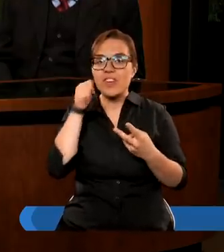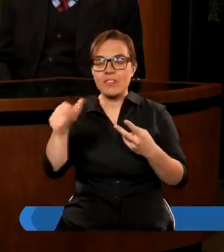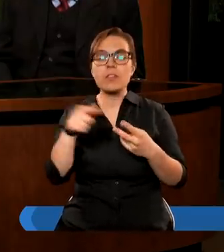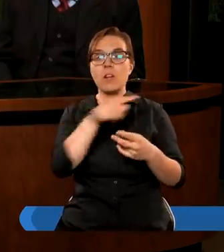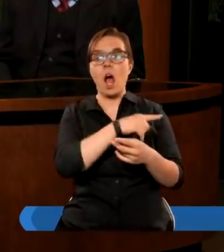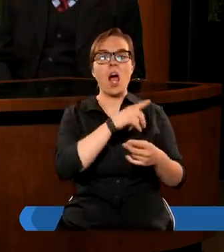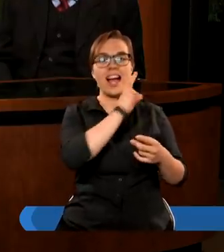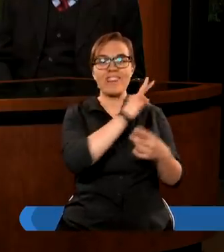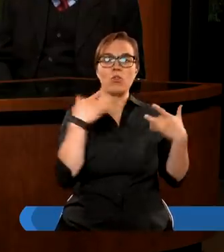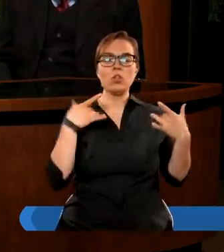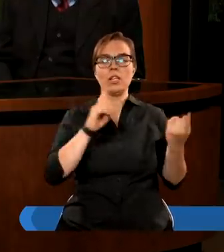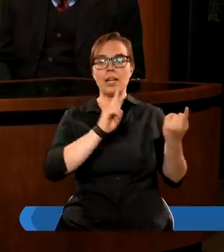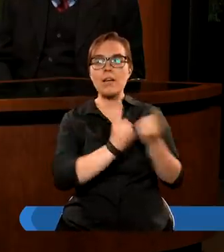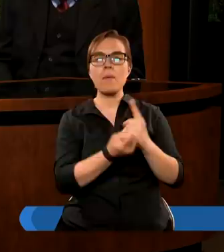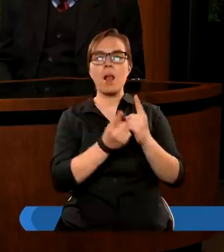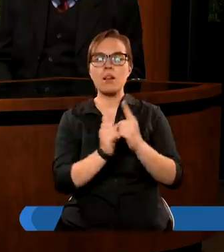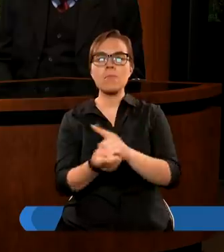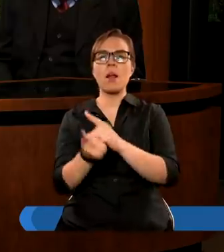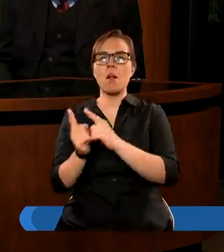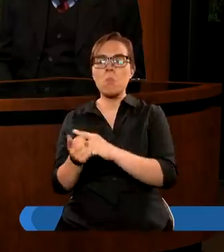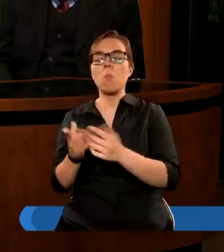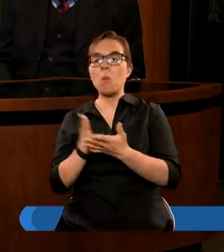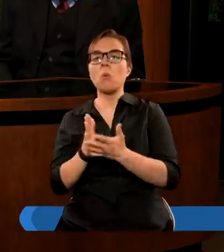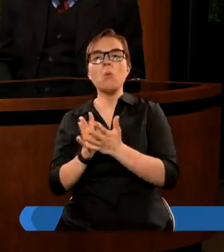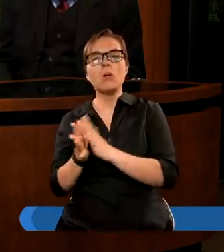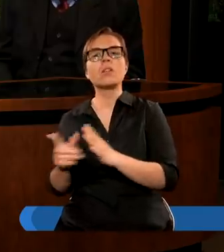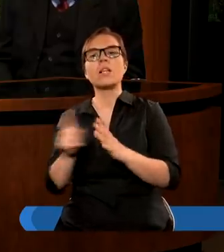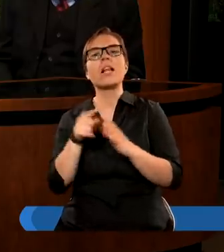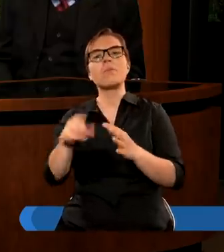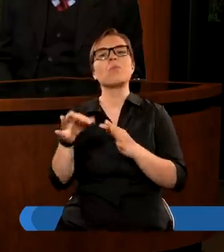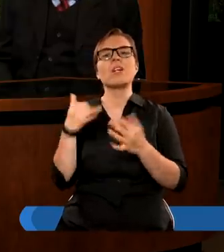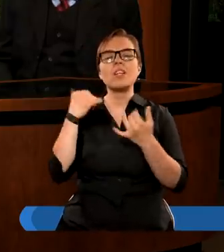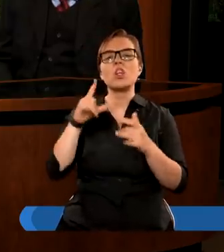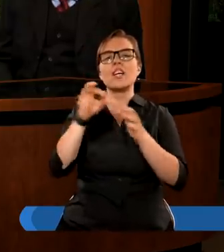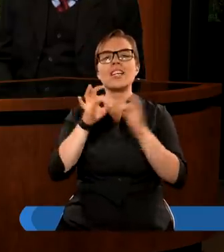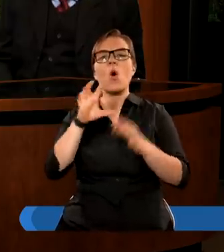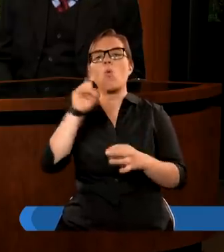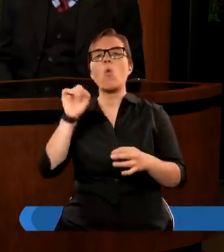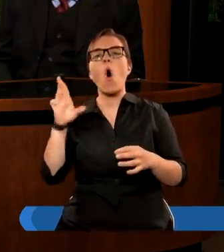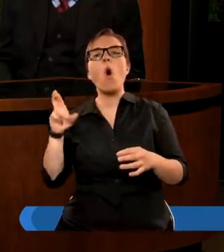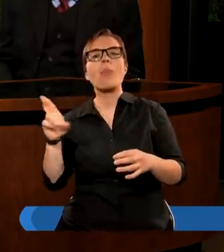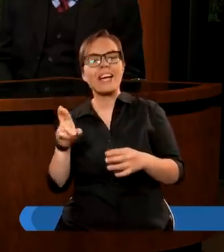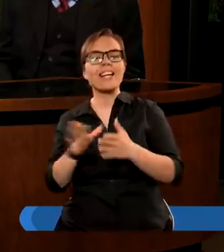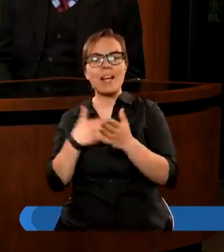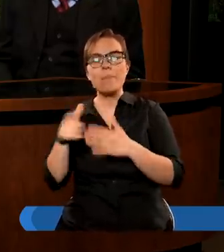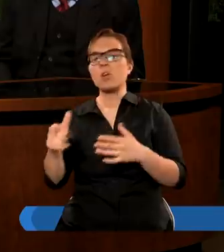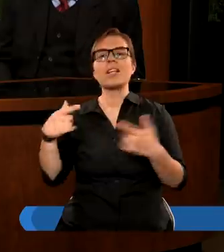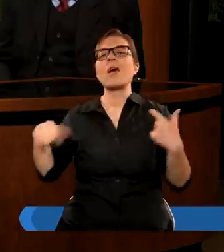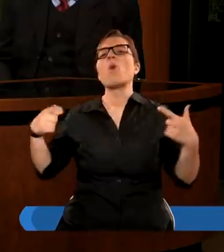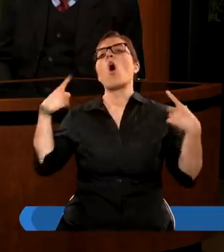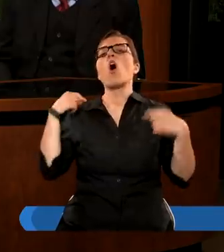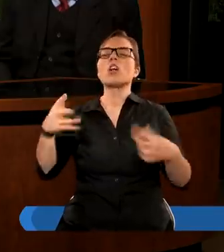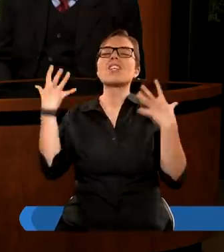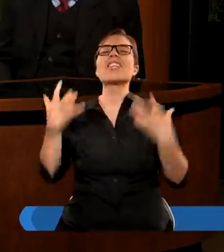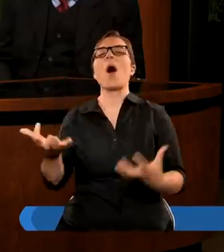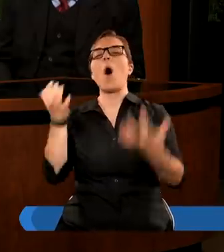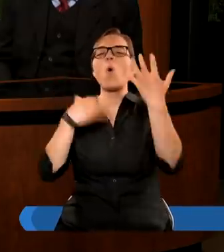na jej życie. I tak jak mamy tutaj historię o Łotrze, to Łotrze nie był osobą, która chciała